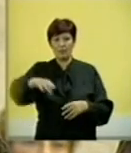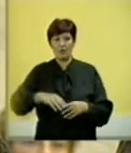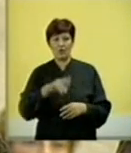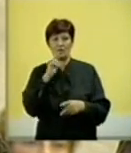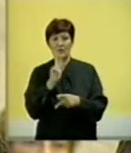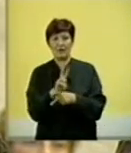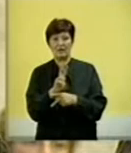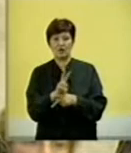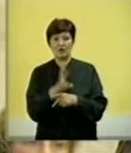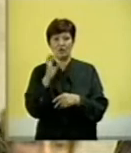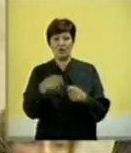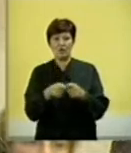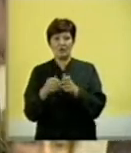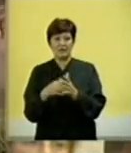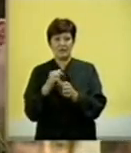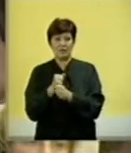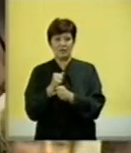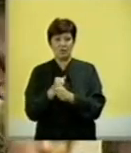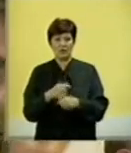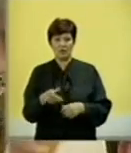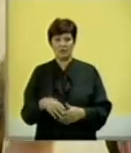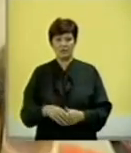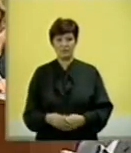državna organizacija treba da izvuče iz ovog izveštaja. Hvala.